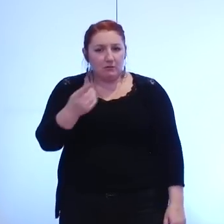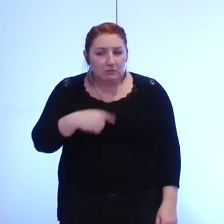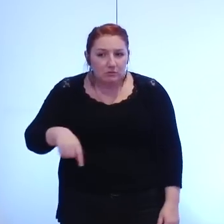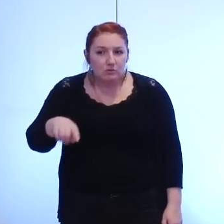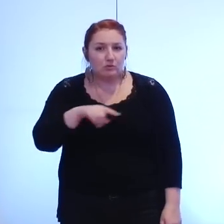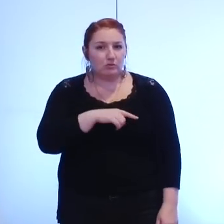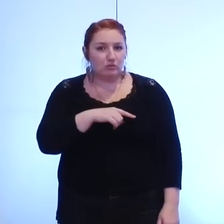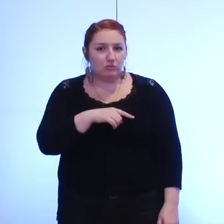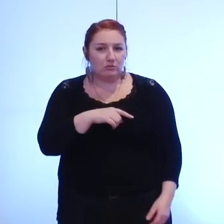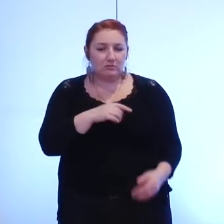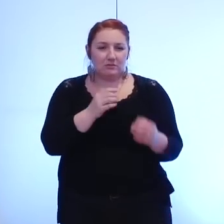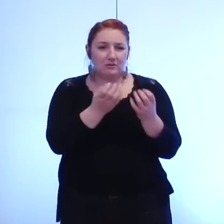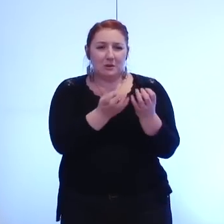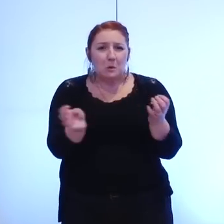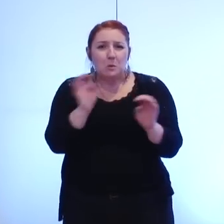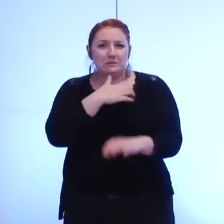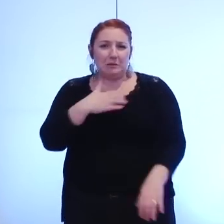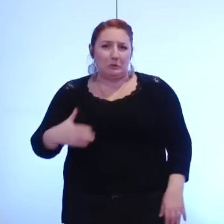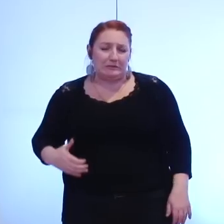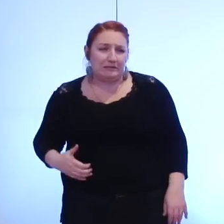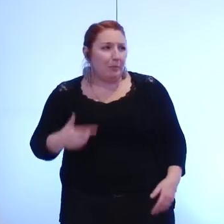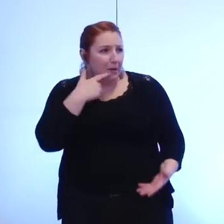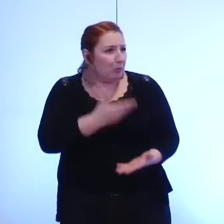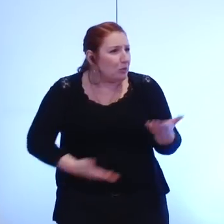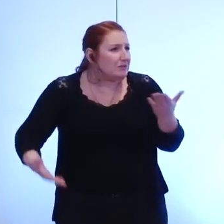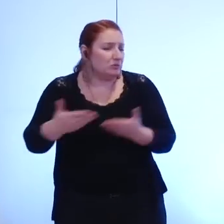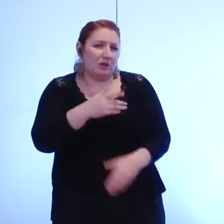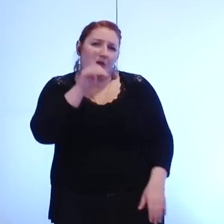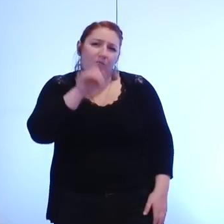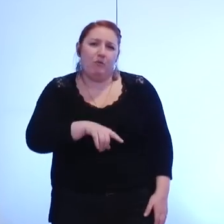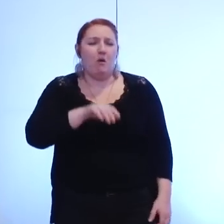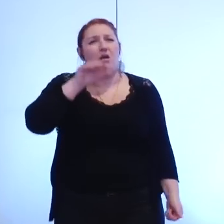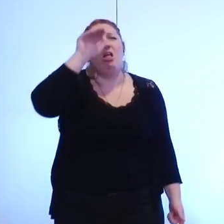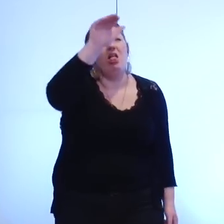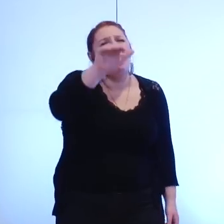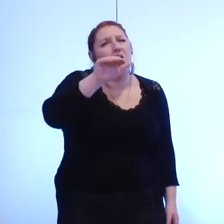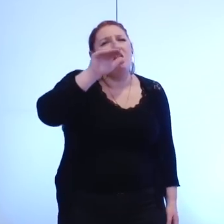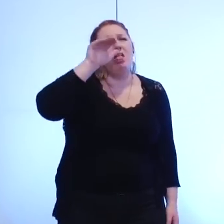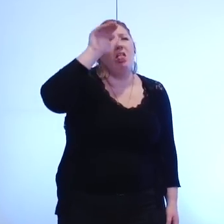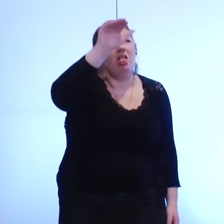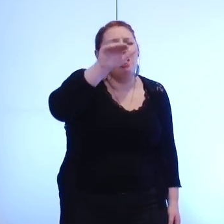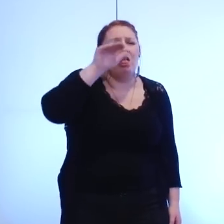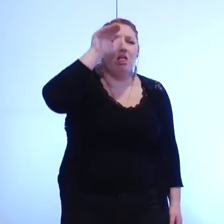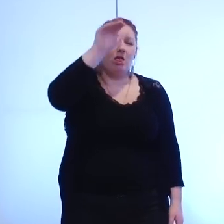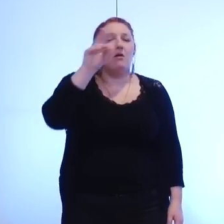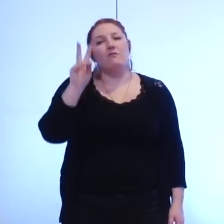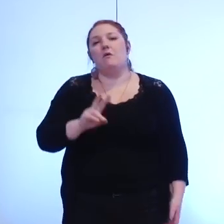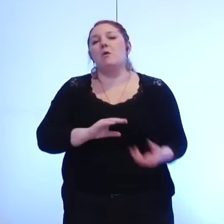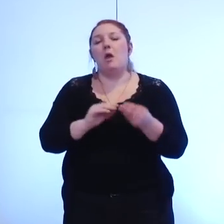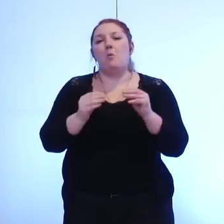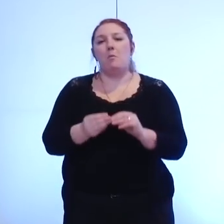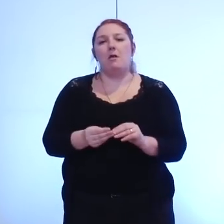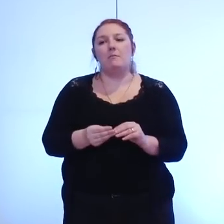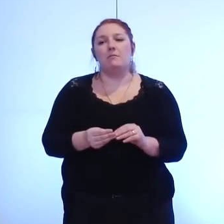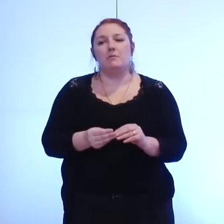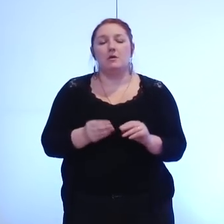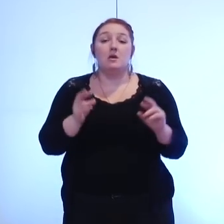morceau de conseil municipal pour en parler là il y a vraiment un petit couac qui j'espère va pouvoir